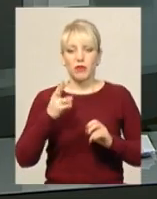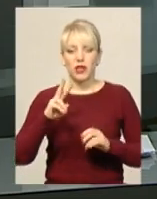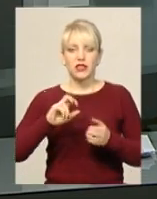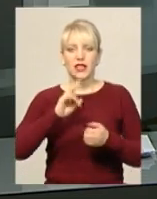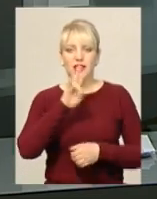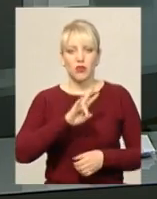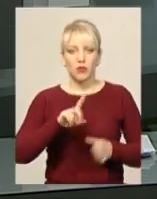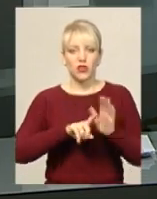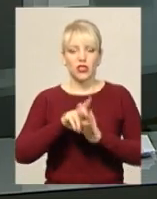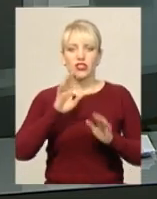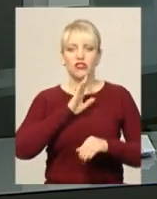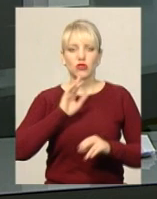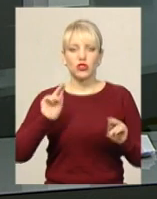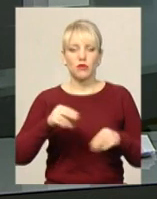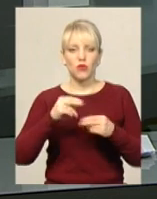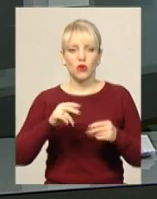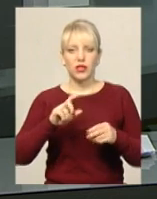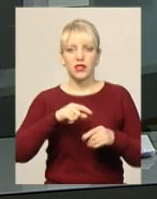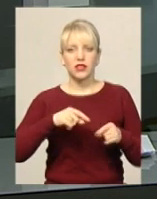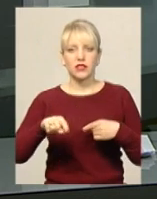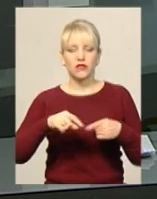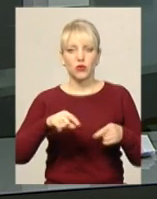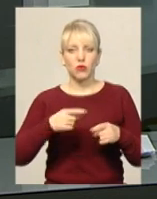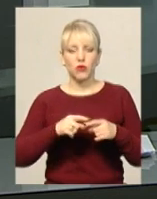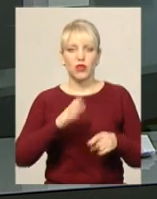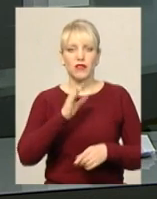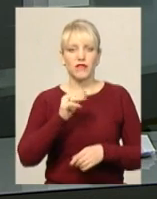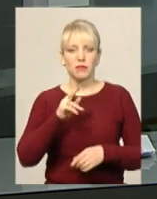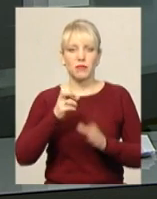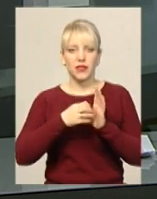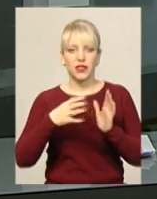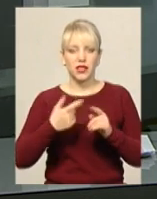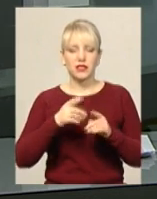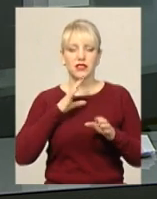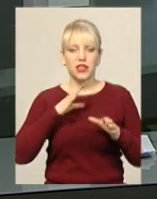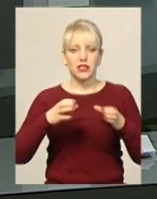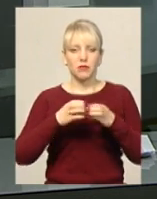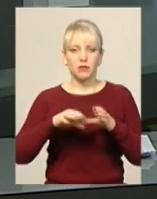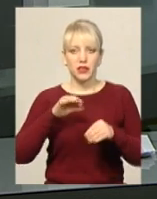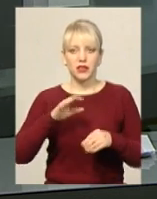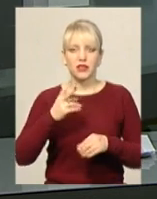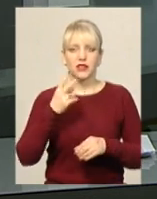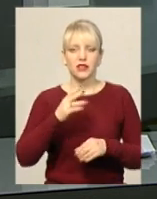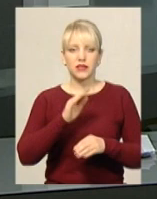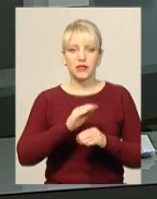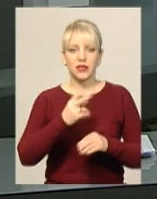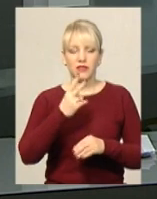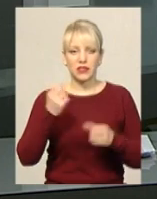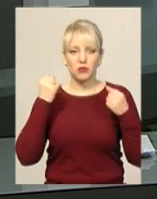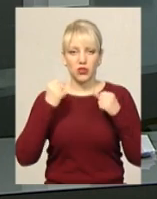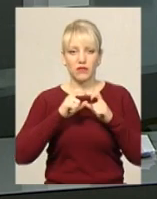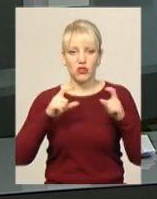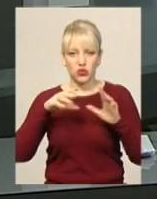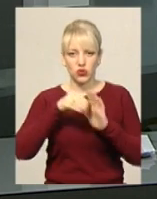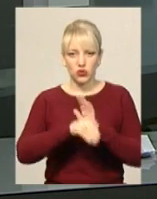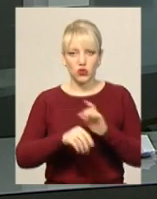розпочнеться жіночий чемпіонат України з футболу Ю-15. Збірна нашої області, котра складається з вихованок двох спортивних шкіл, першої Хмельницької